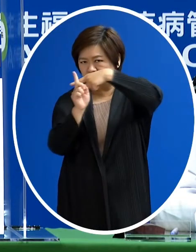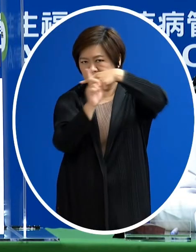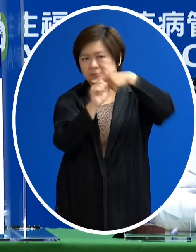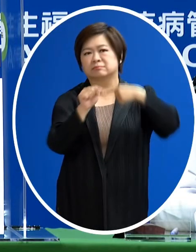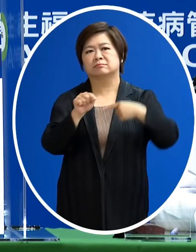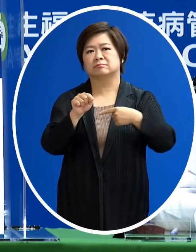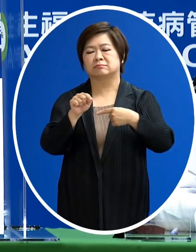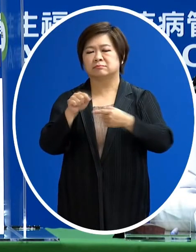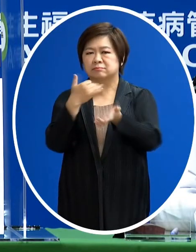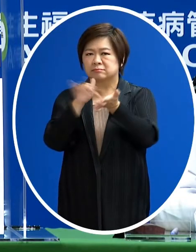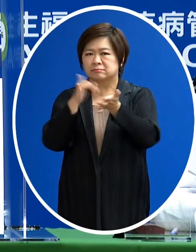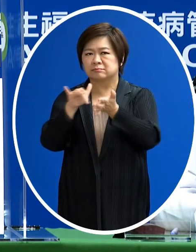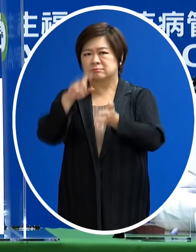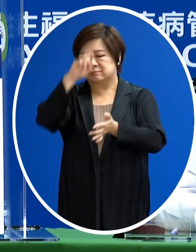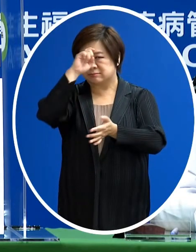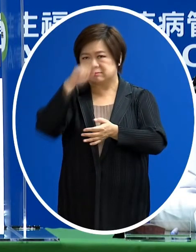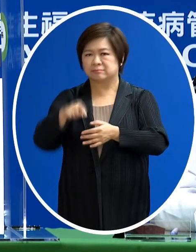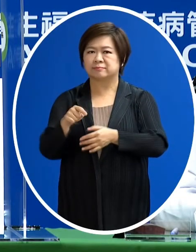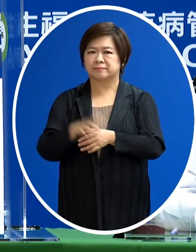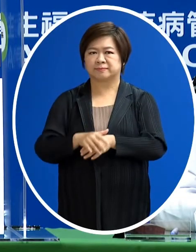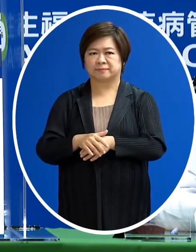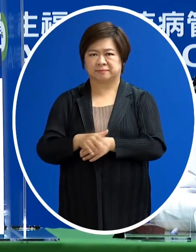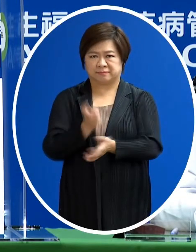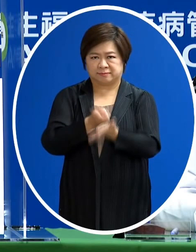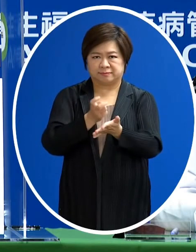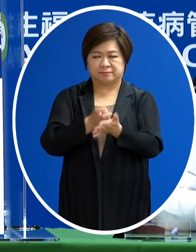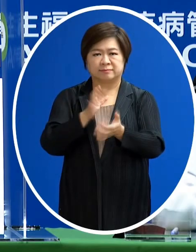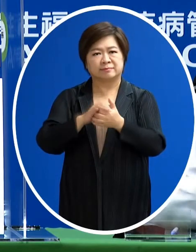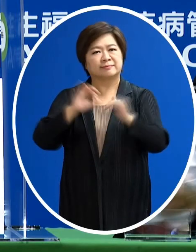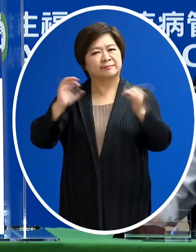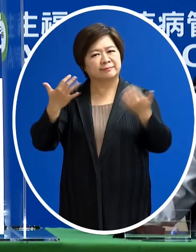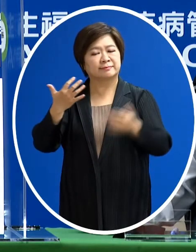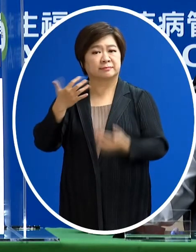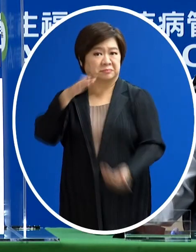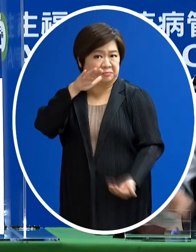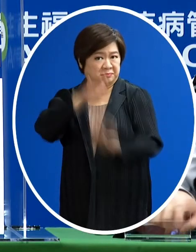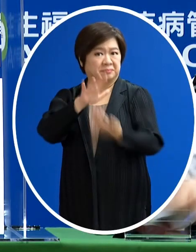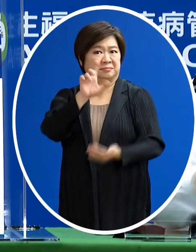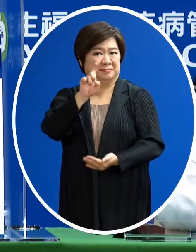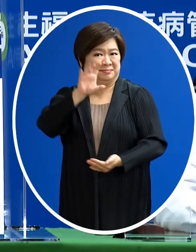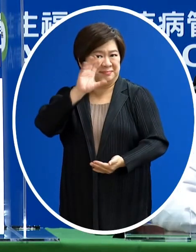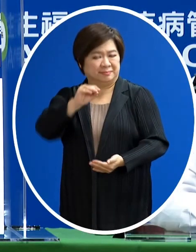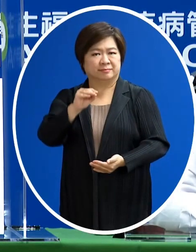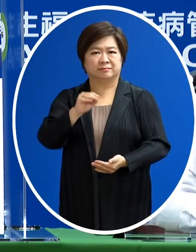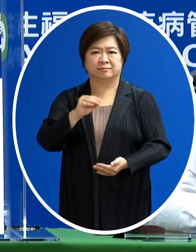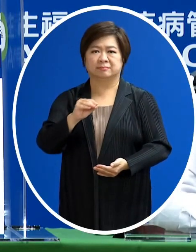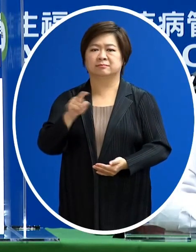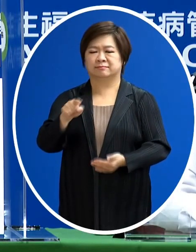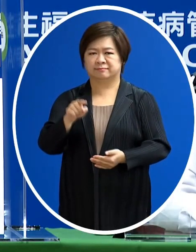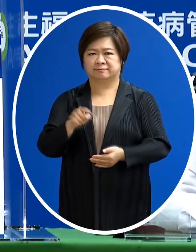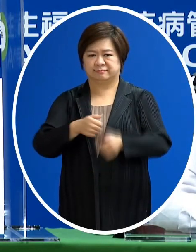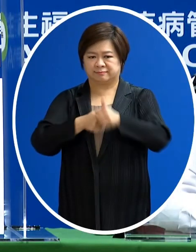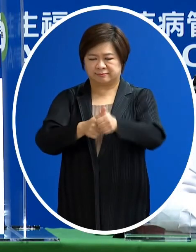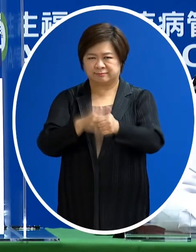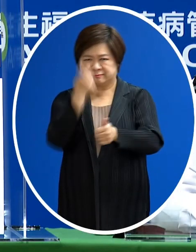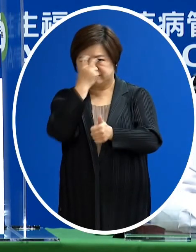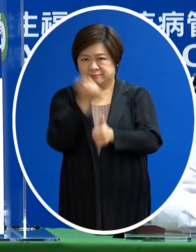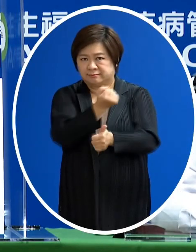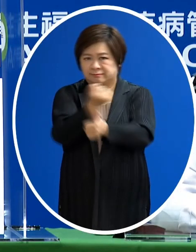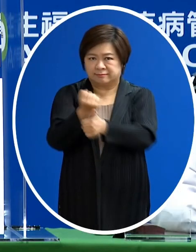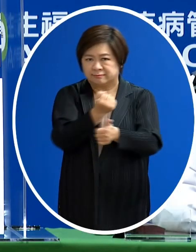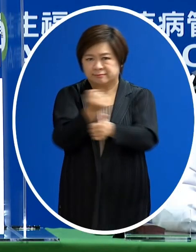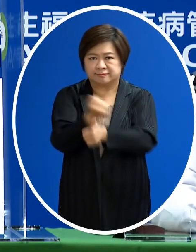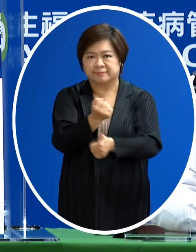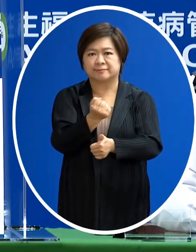疫情 我們還是量低重寬我們就用10萬 最高是10萬來做整體的一個疫情的推